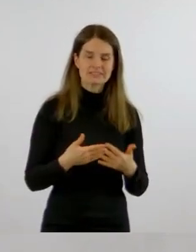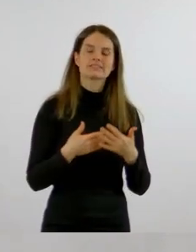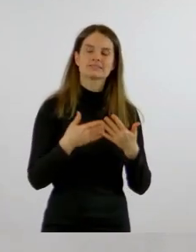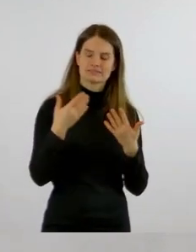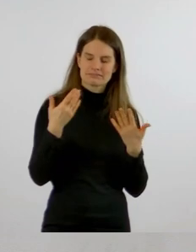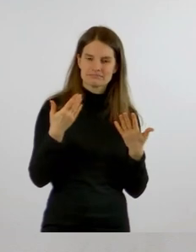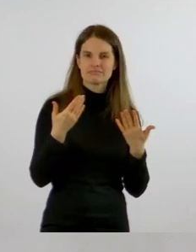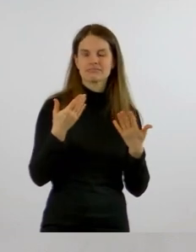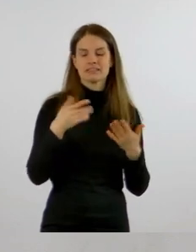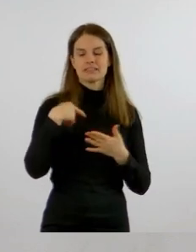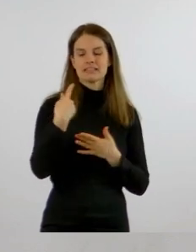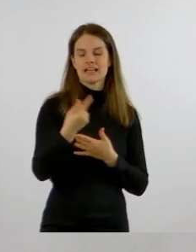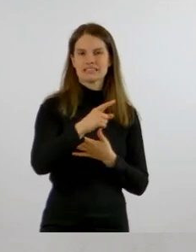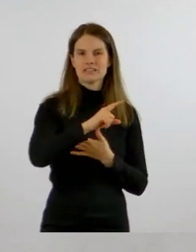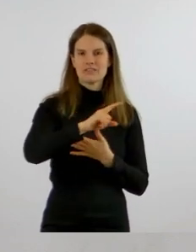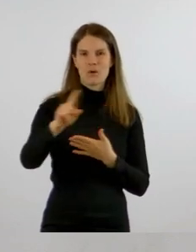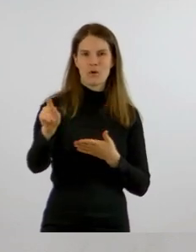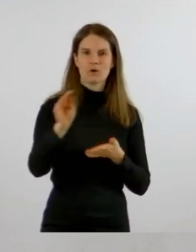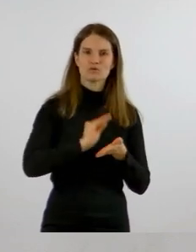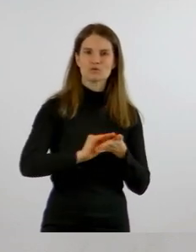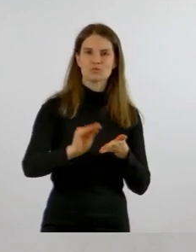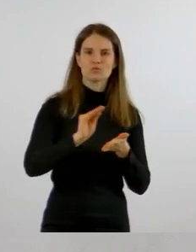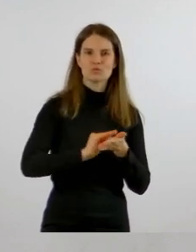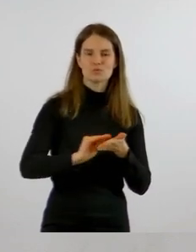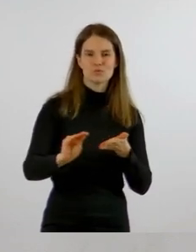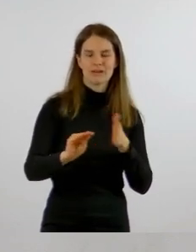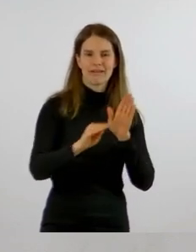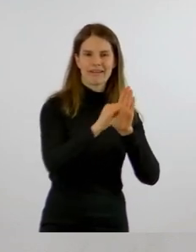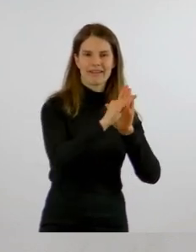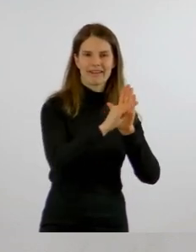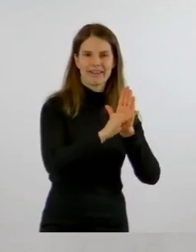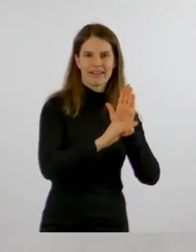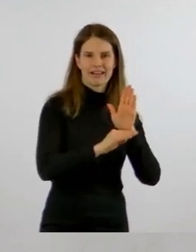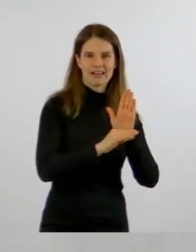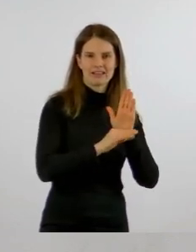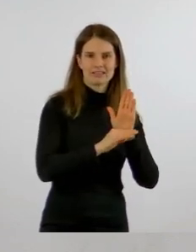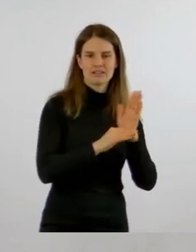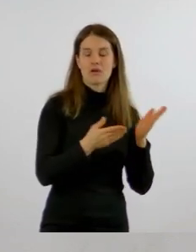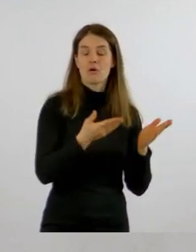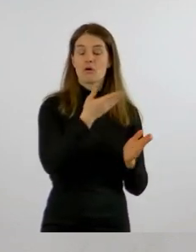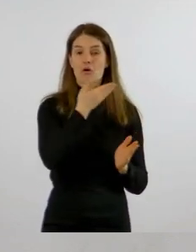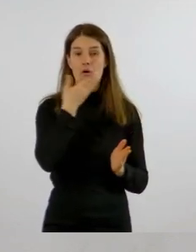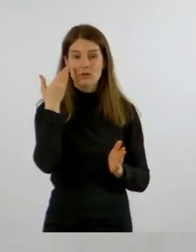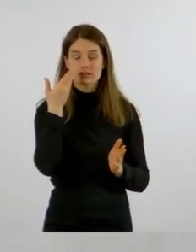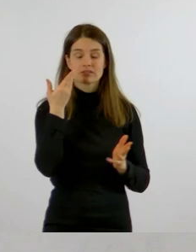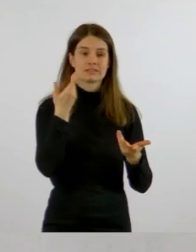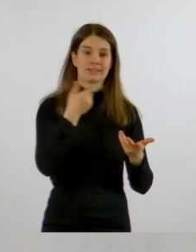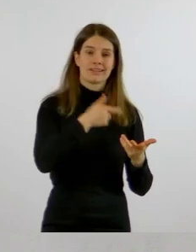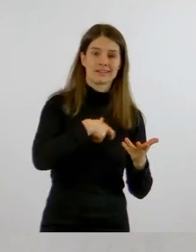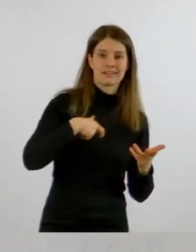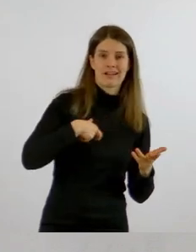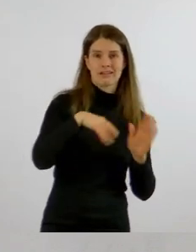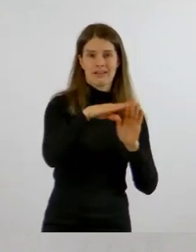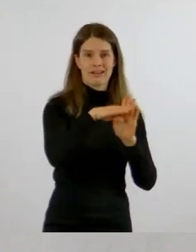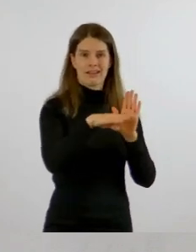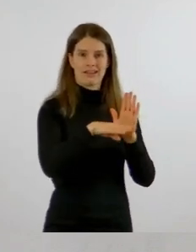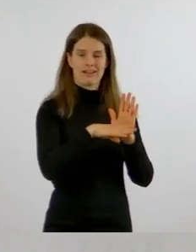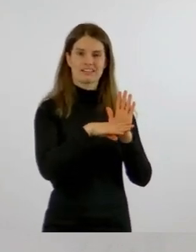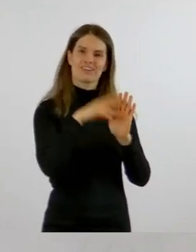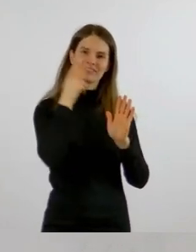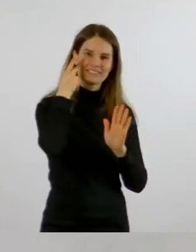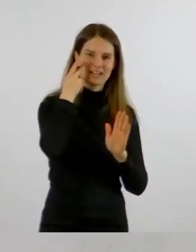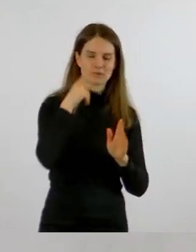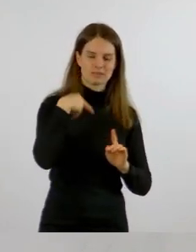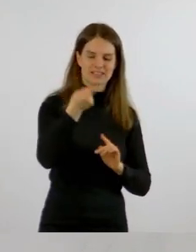dann in der kommenden Woche in den Schulen, in den Horten und in den Kindertagesstätten. Zunächst aber eine